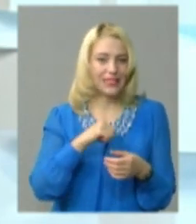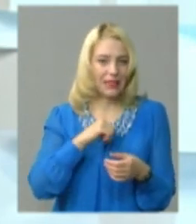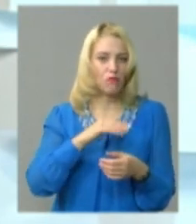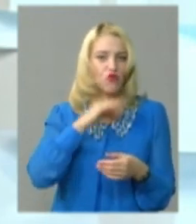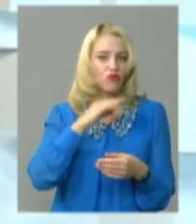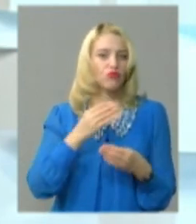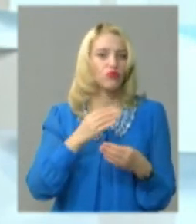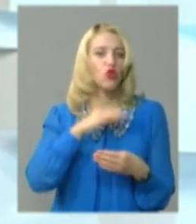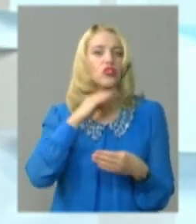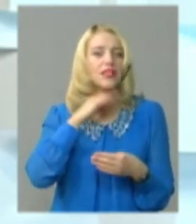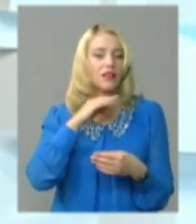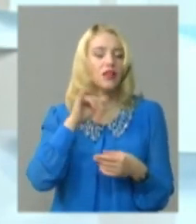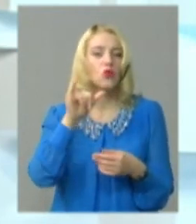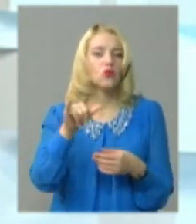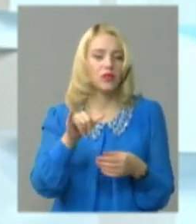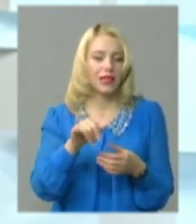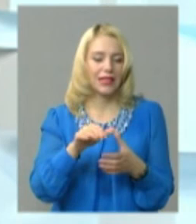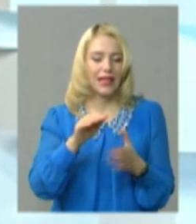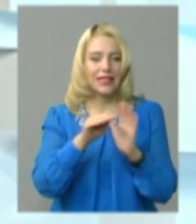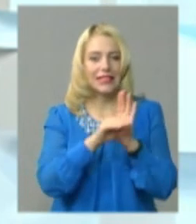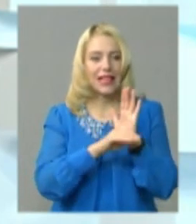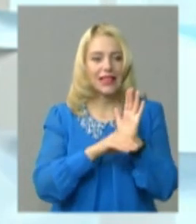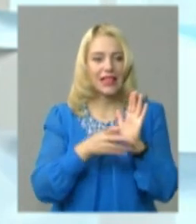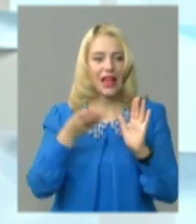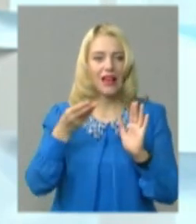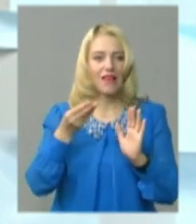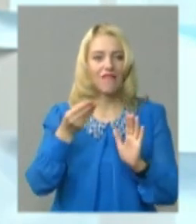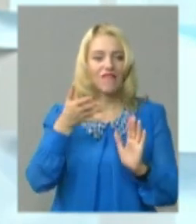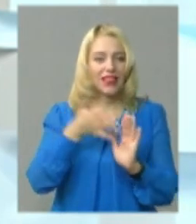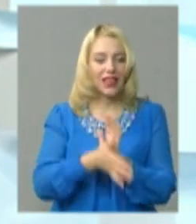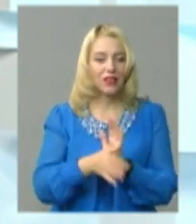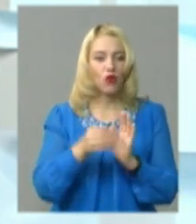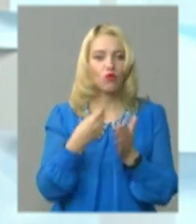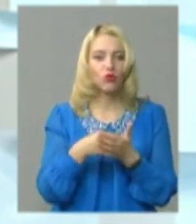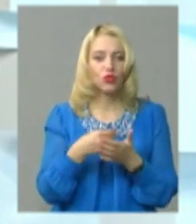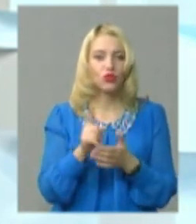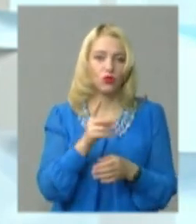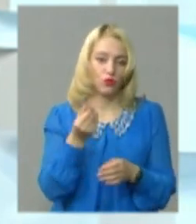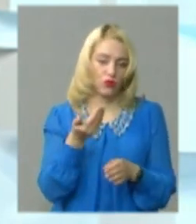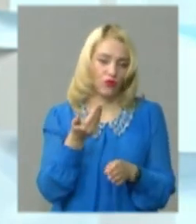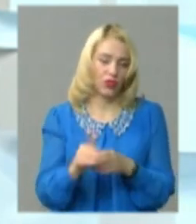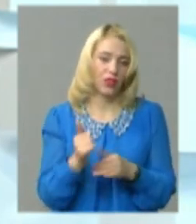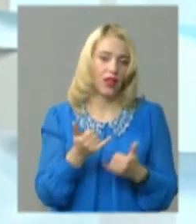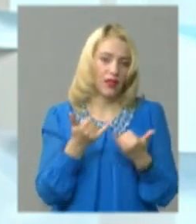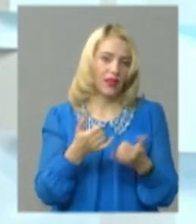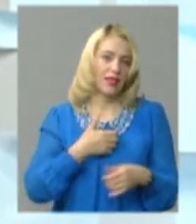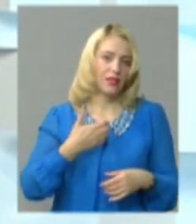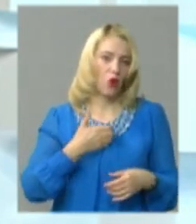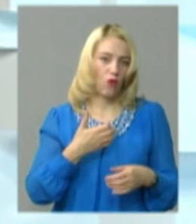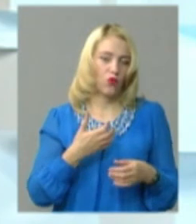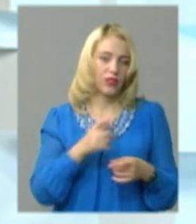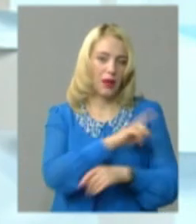статті витрат в бюджеті, щоб виділити гроші на страхову медицину.